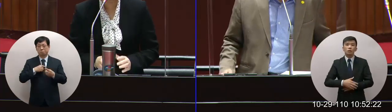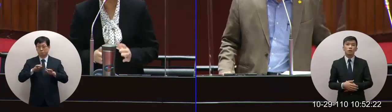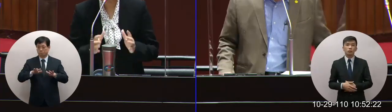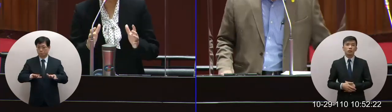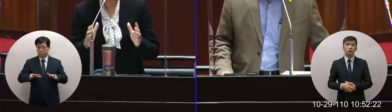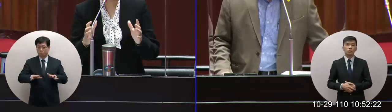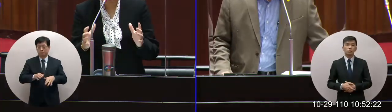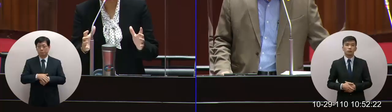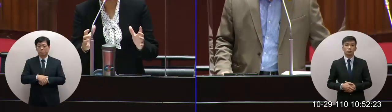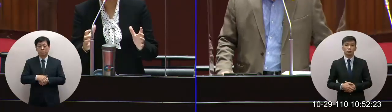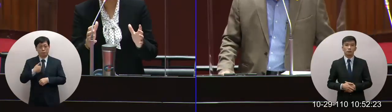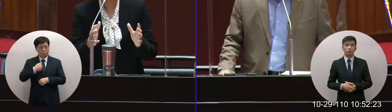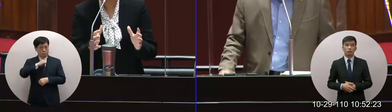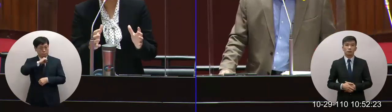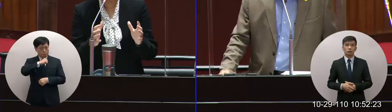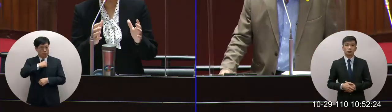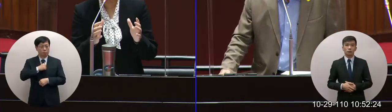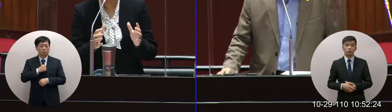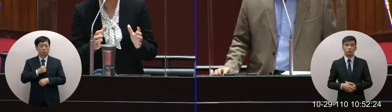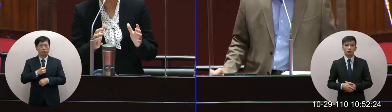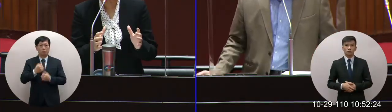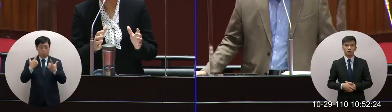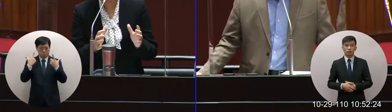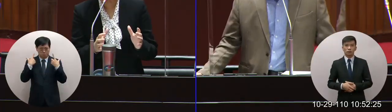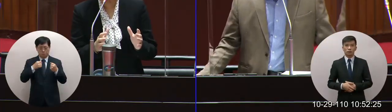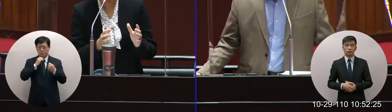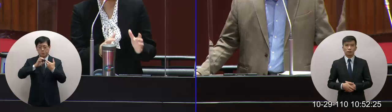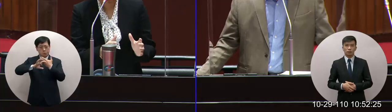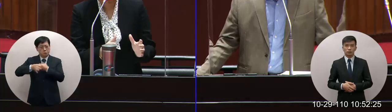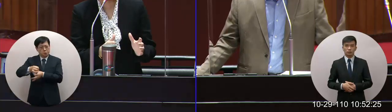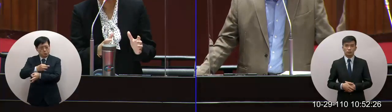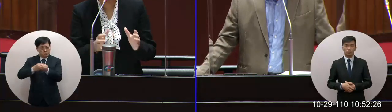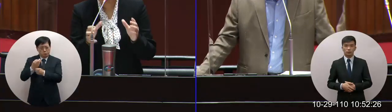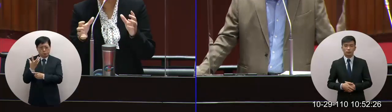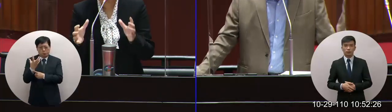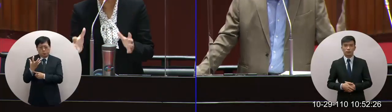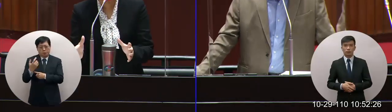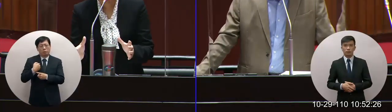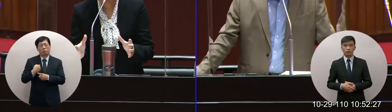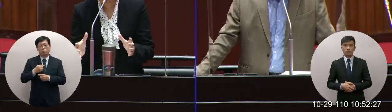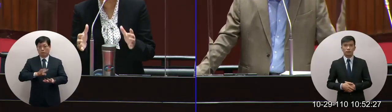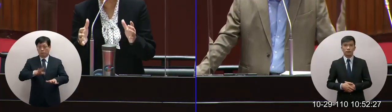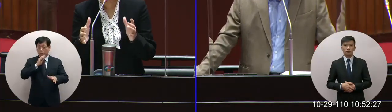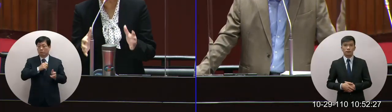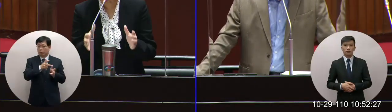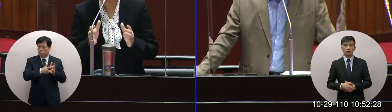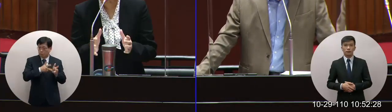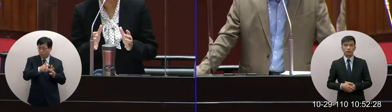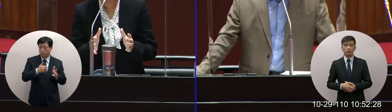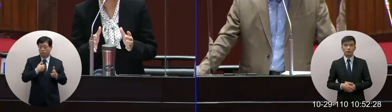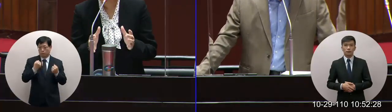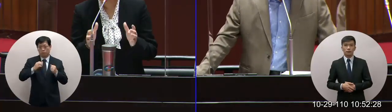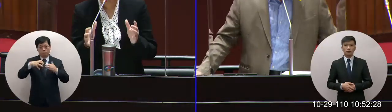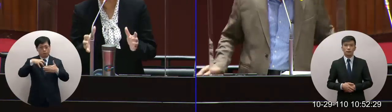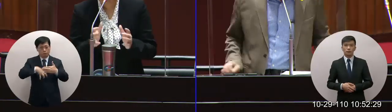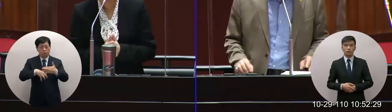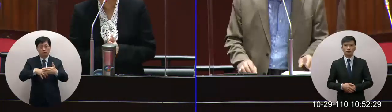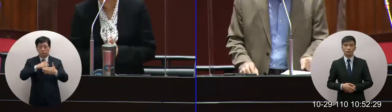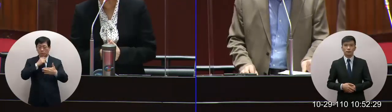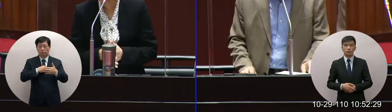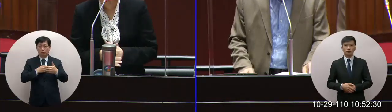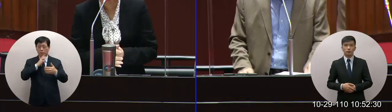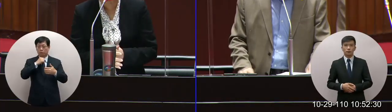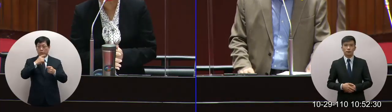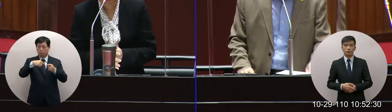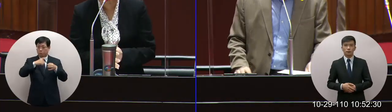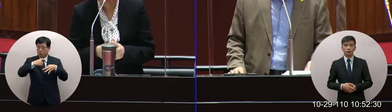現在台灣是一個高度外貿導向的國家我們製造業佔我們國內的這個G